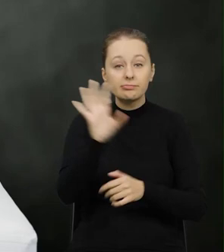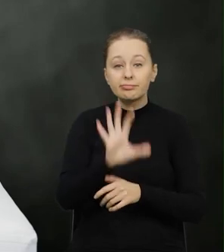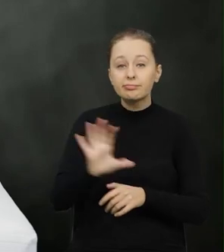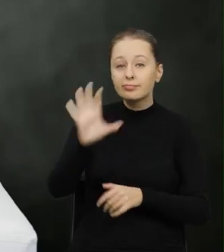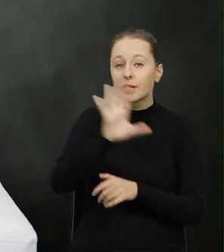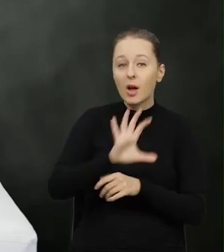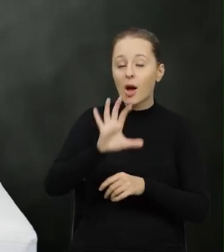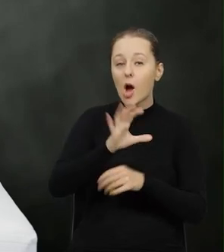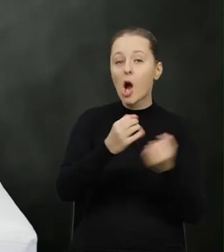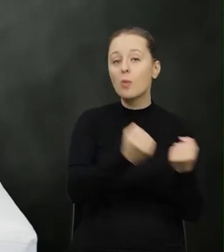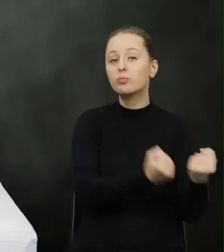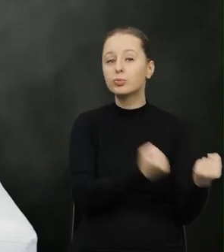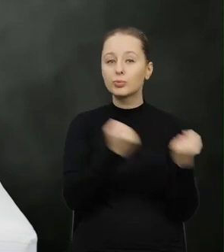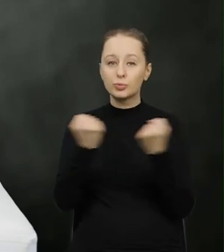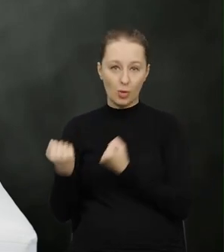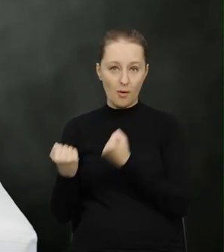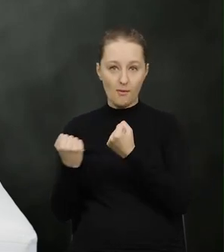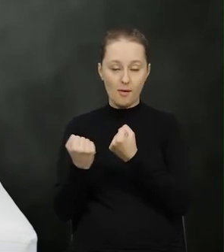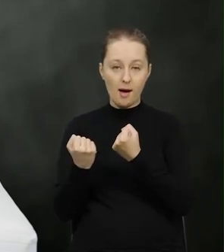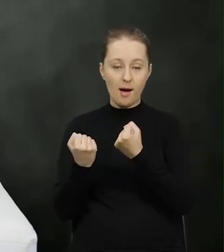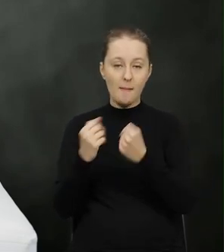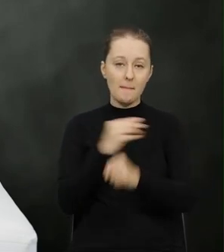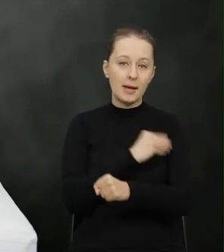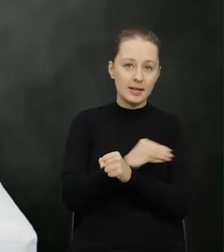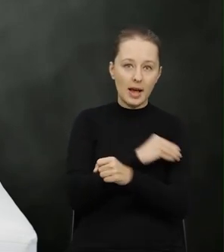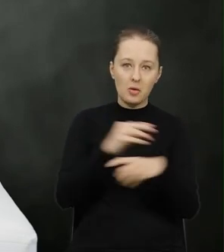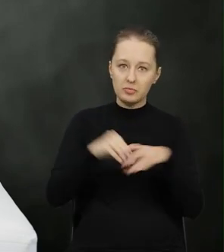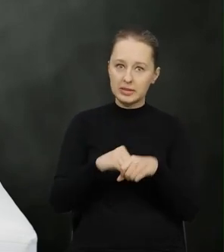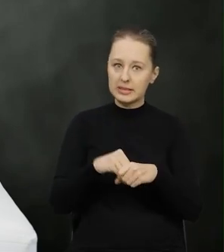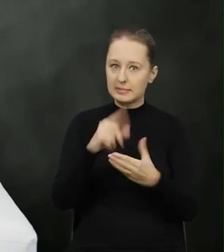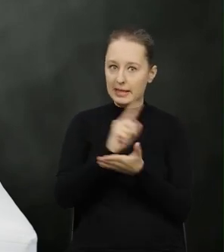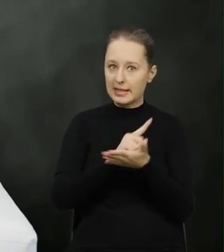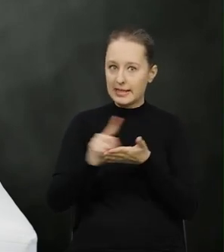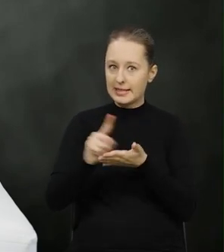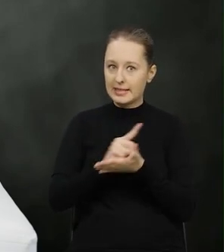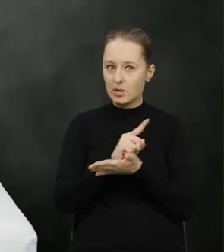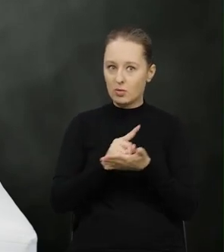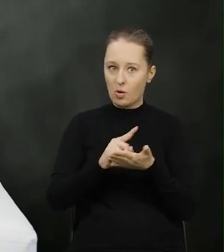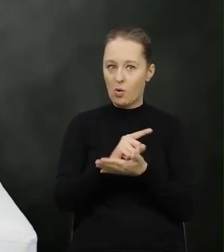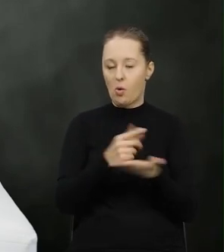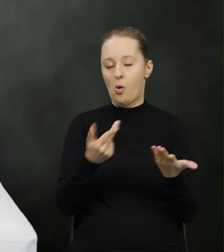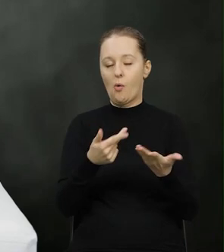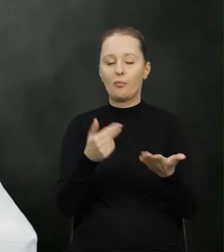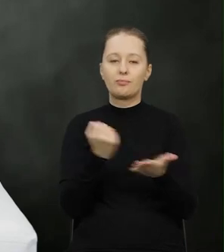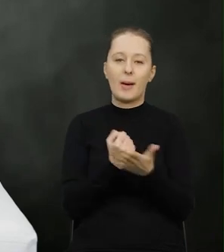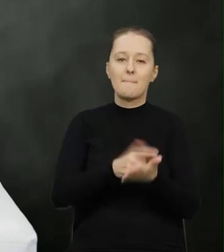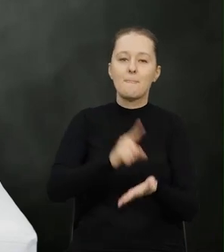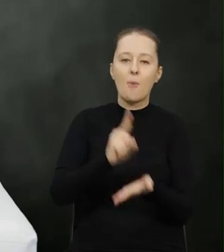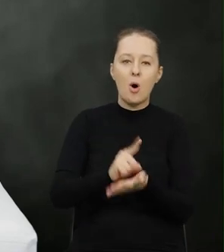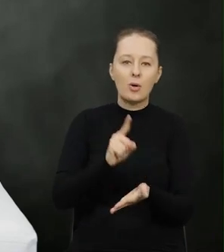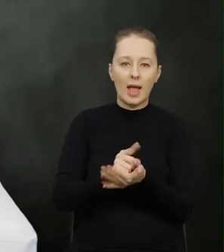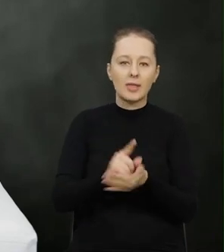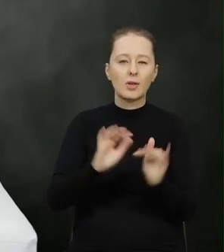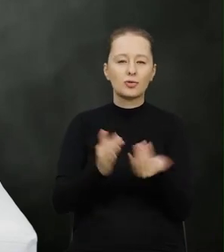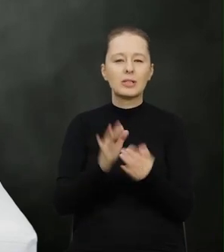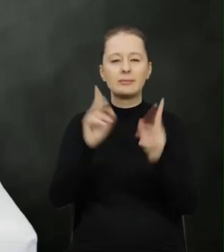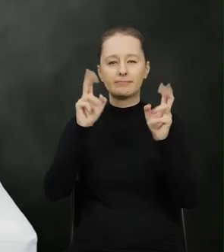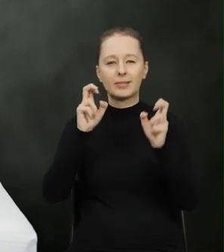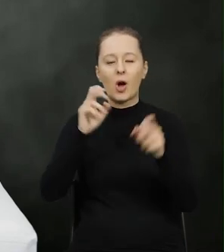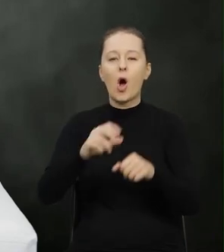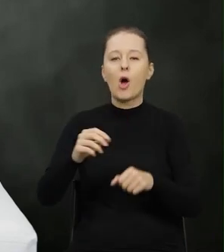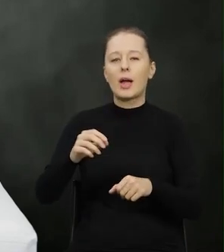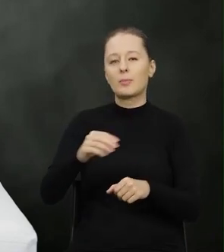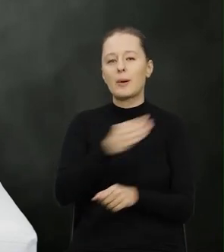przewozów towarów narażonych na szczególne ryzyko, jeśli chodzi o nadużycia podatkowe, czyli tak zwanych towarów